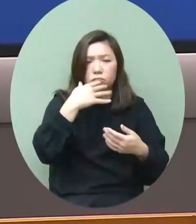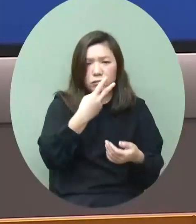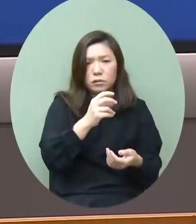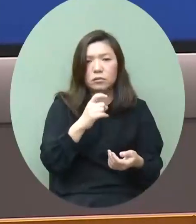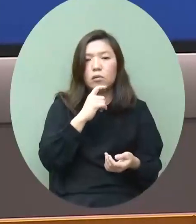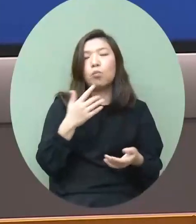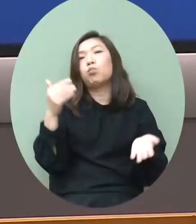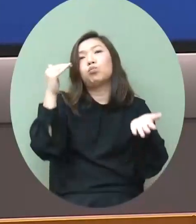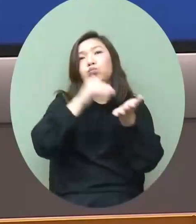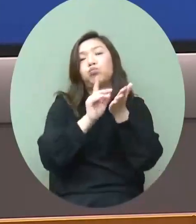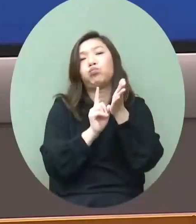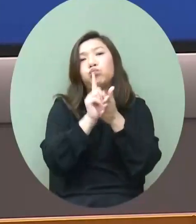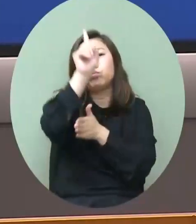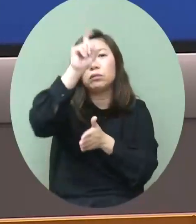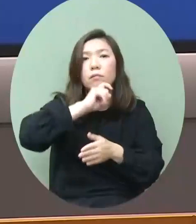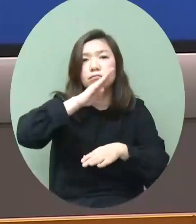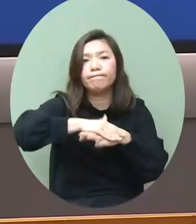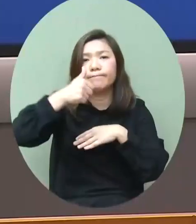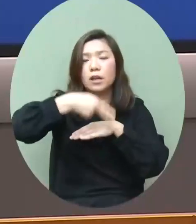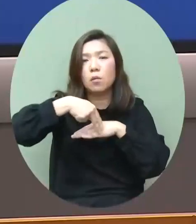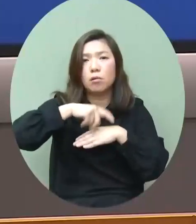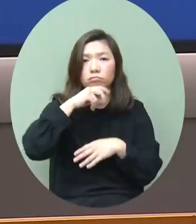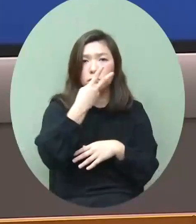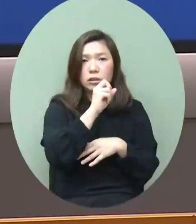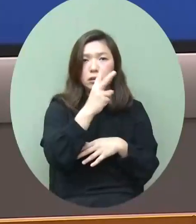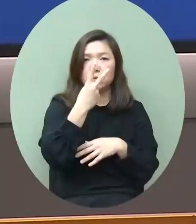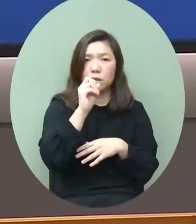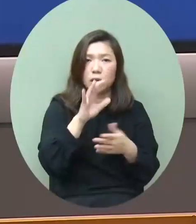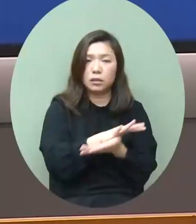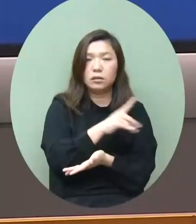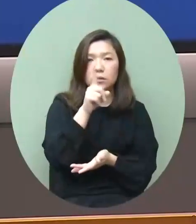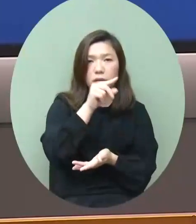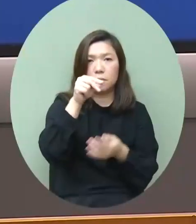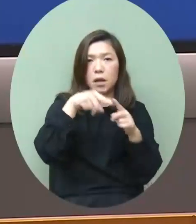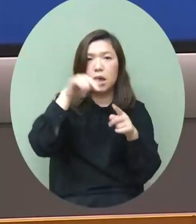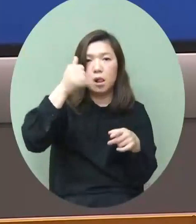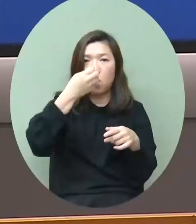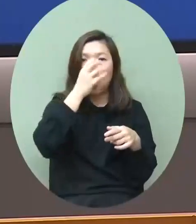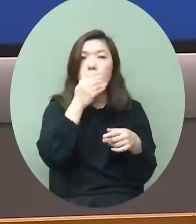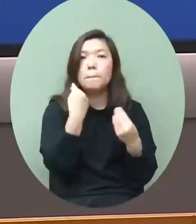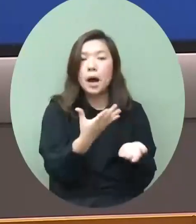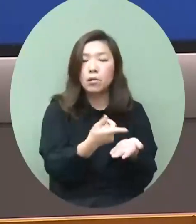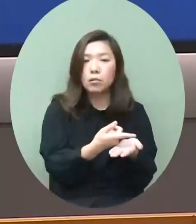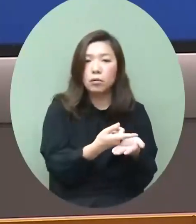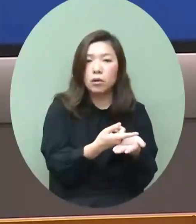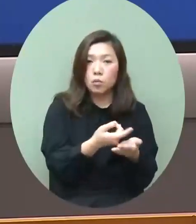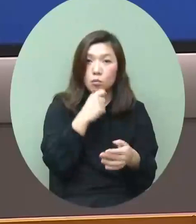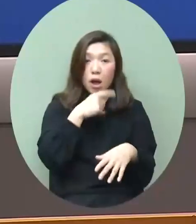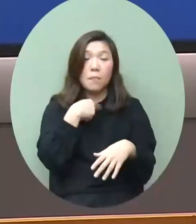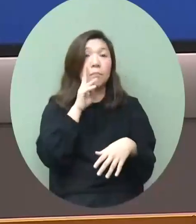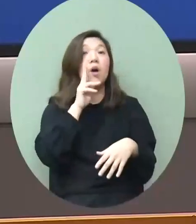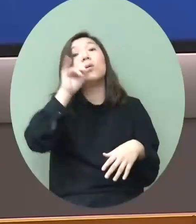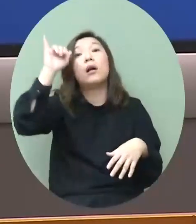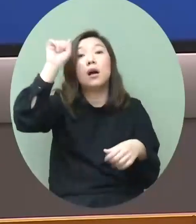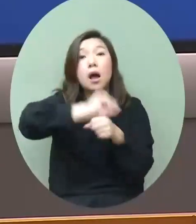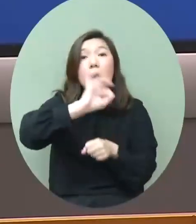一直上升由2020年批了1,700人所以當年如果沒有增加配額就來